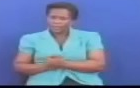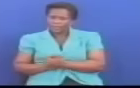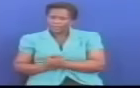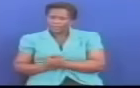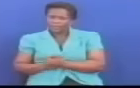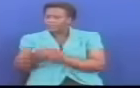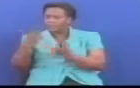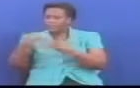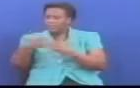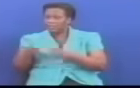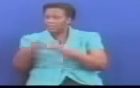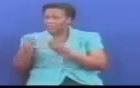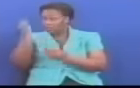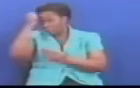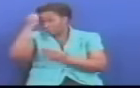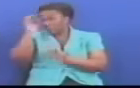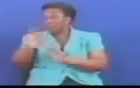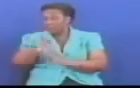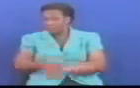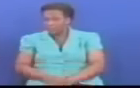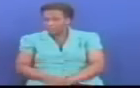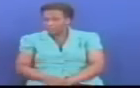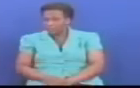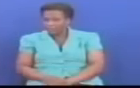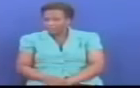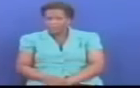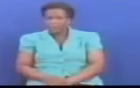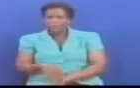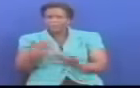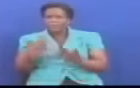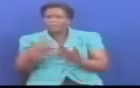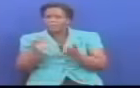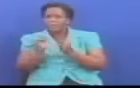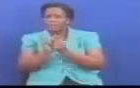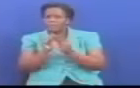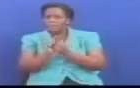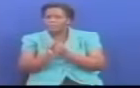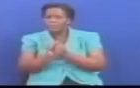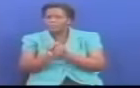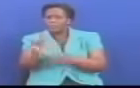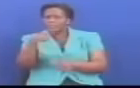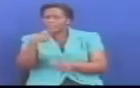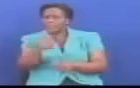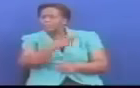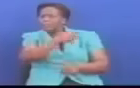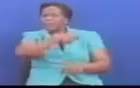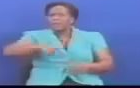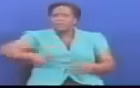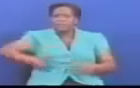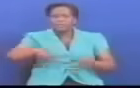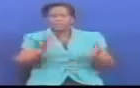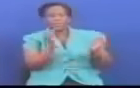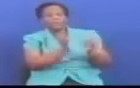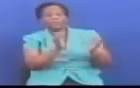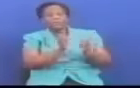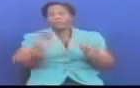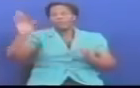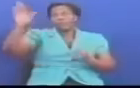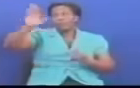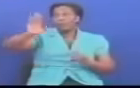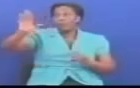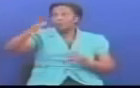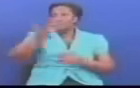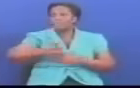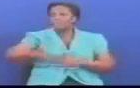pamoja na waziri mwenye zamana Kuna jambo ili lililo semwa kuamba raisi anapendelea kanda ya ziwa